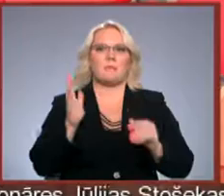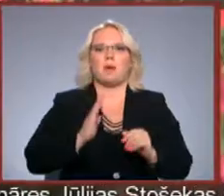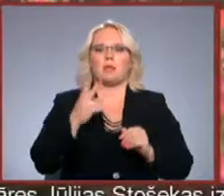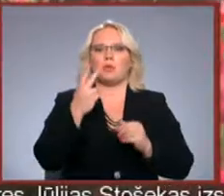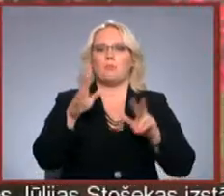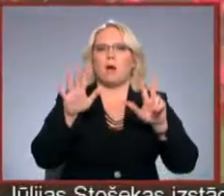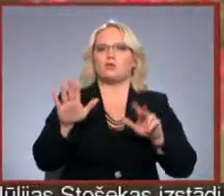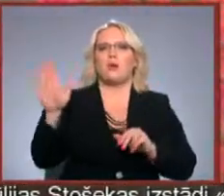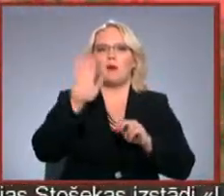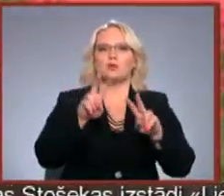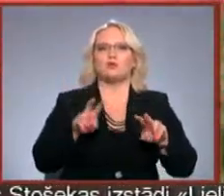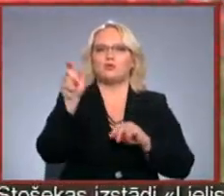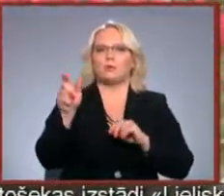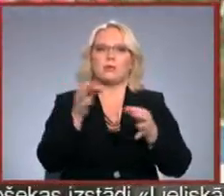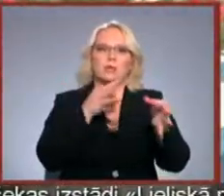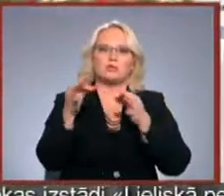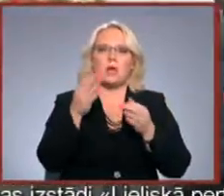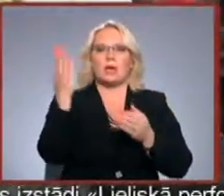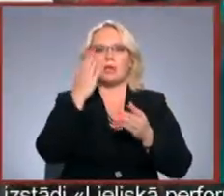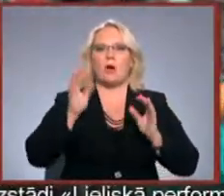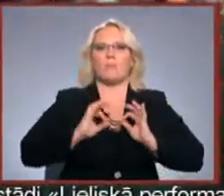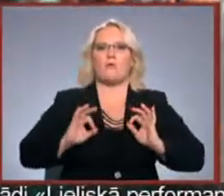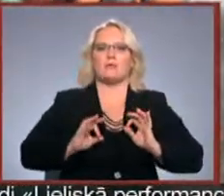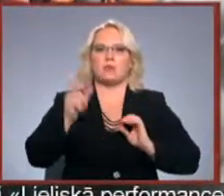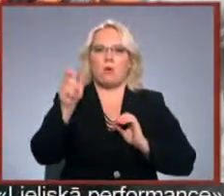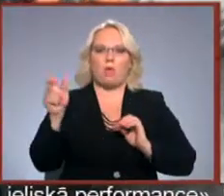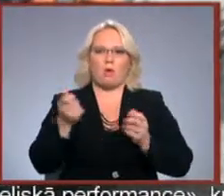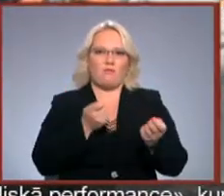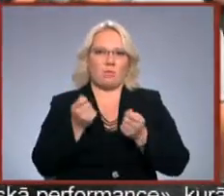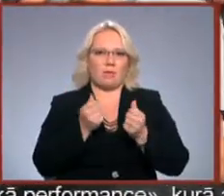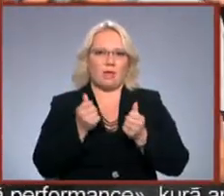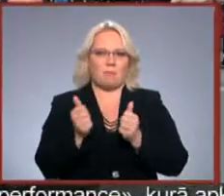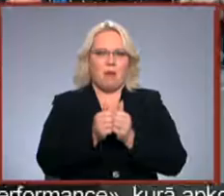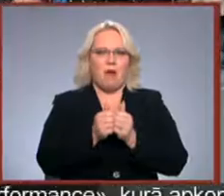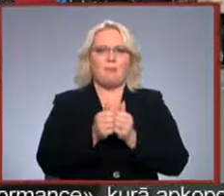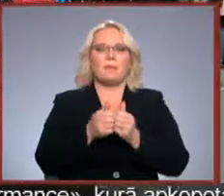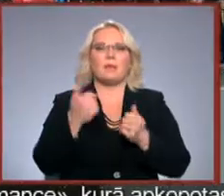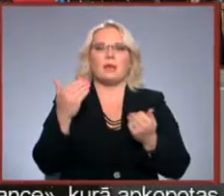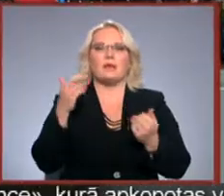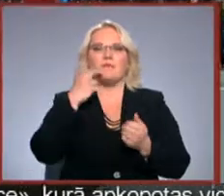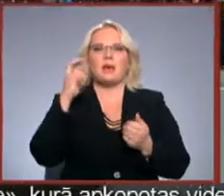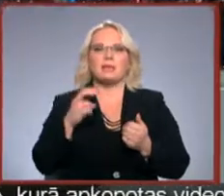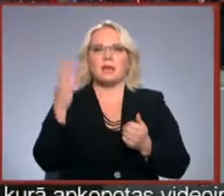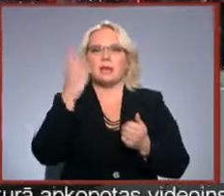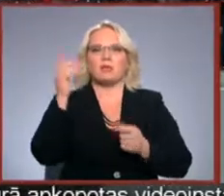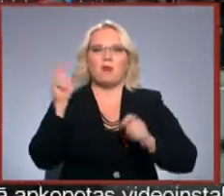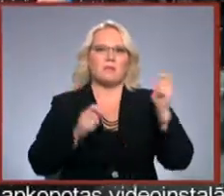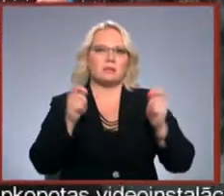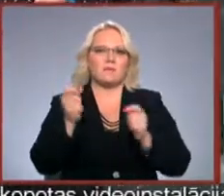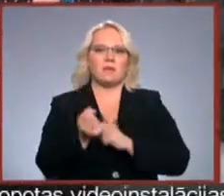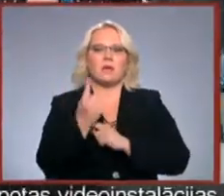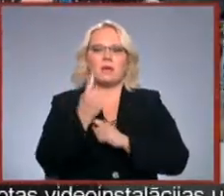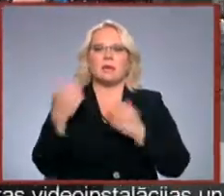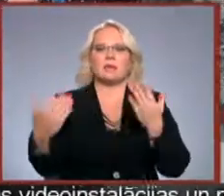valstu žūristi diskutē kino profesionāļu vadībā. Pasaulē vecākais kino festivāls ir radījis